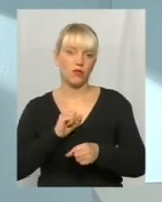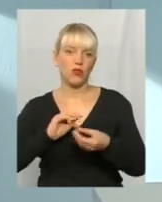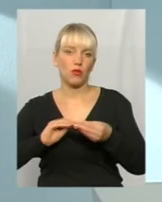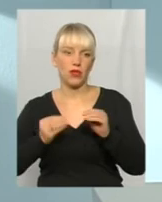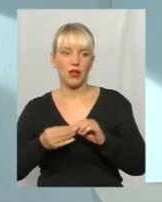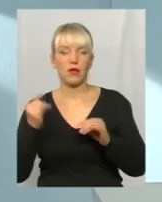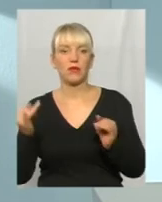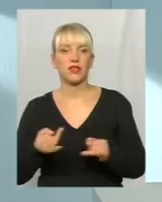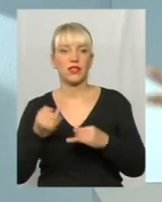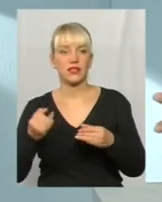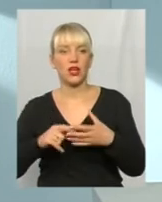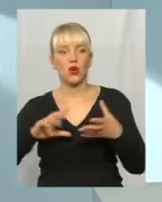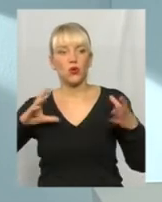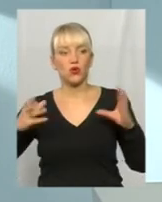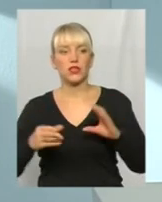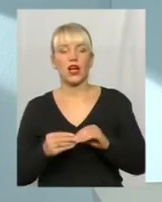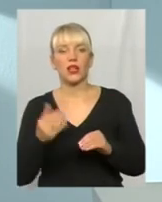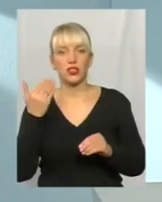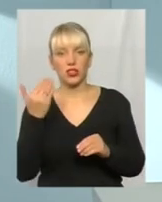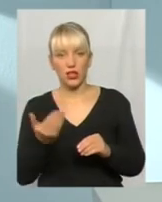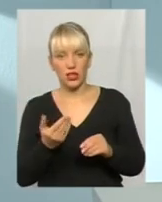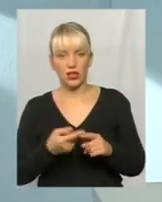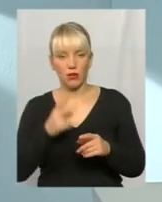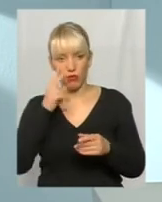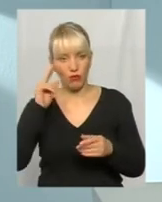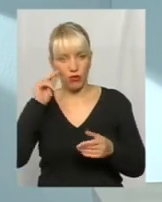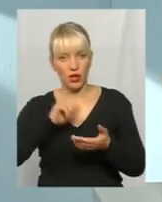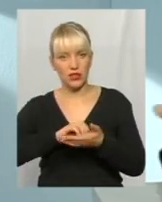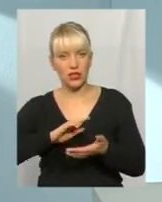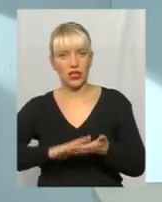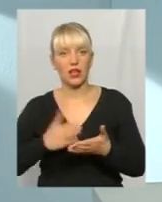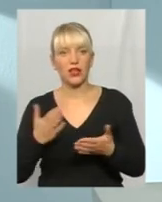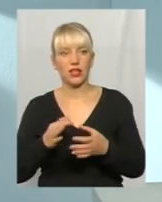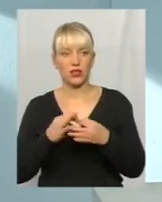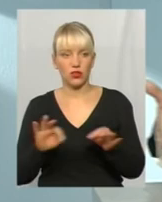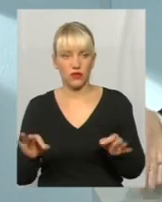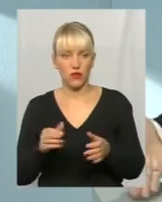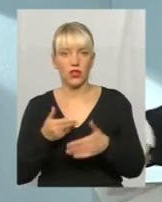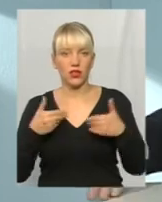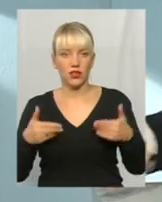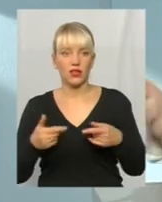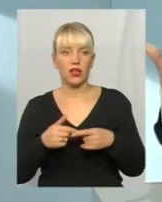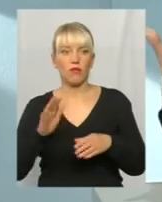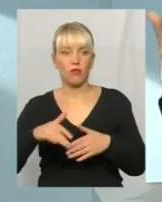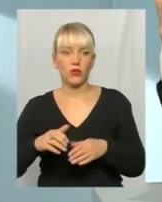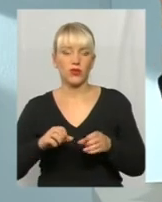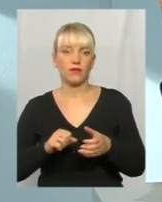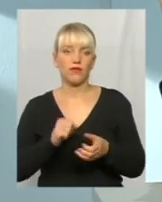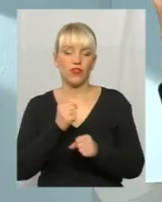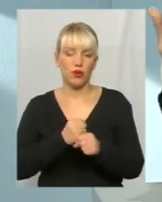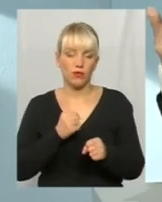інтереси. І узагальнюючи їх показники, які дозволять нам потім виробляти кращі рішення.